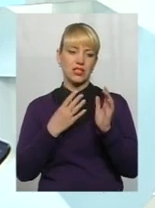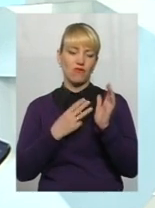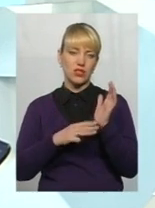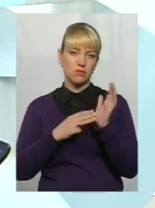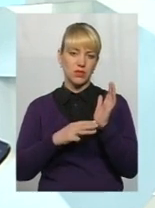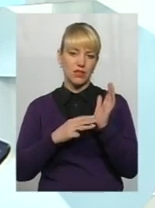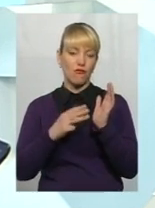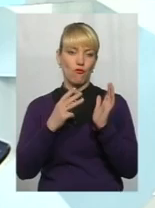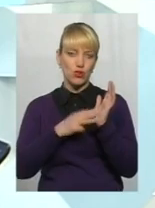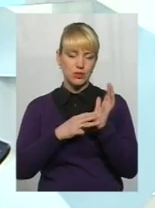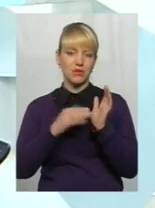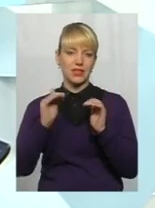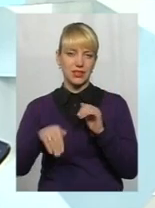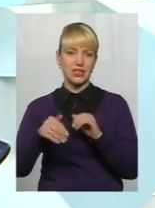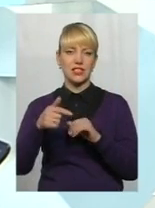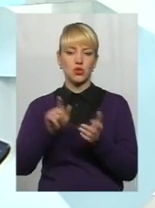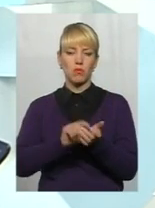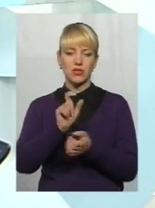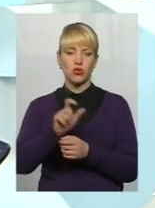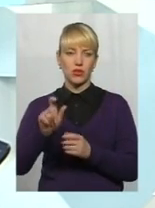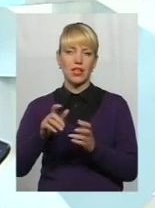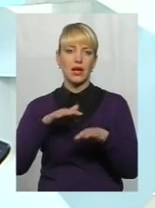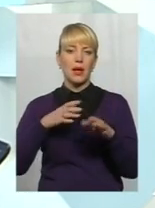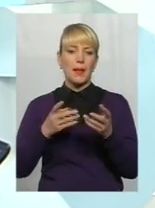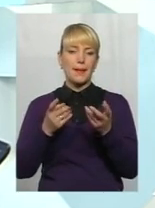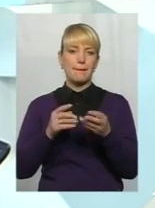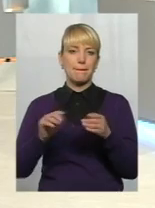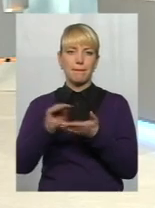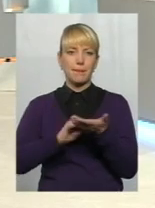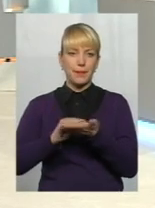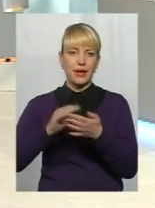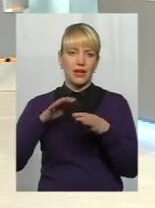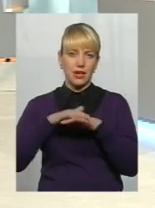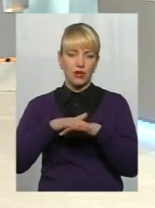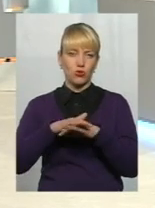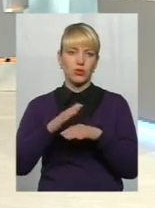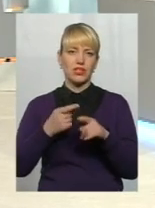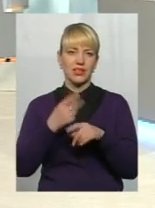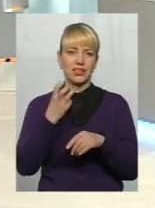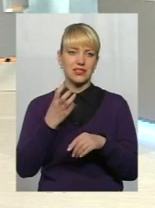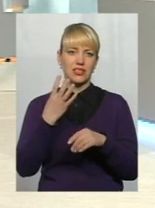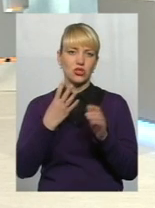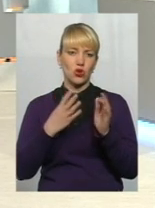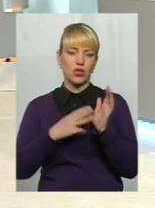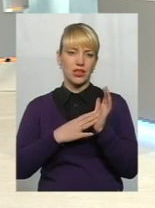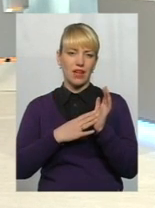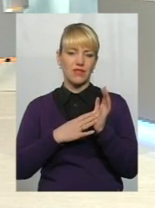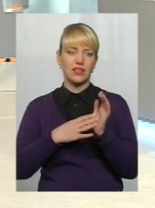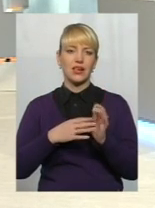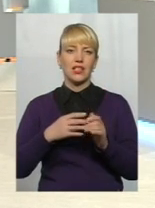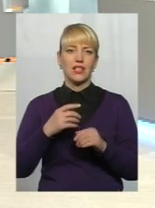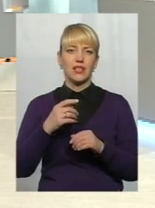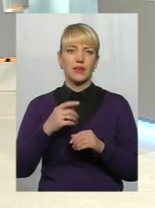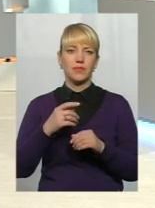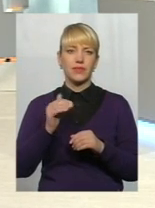пенсіонерів перерахунку підлягають 359,9 тисяч пенсіонерів. Це 86,5%